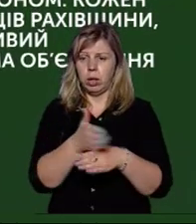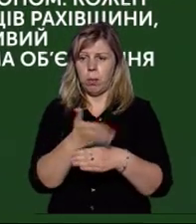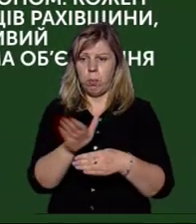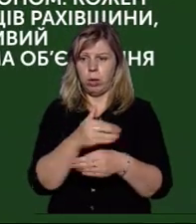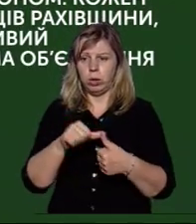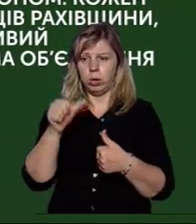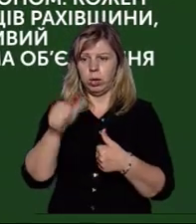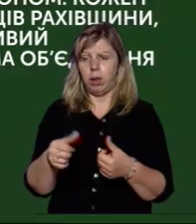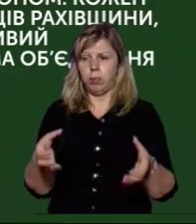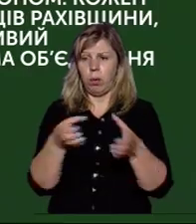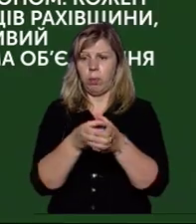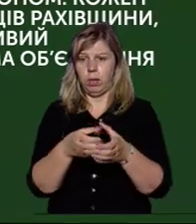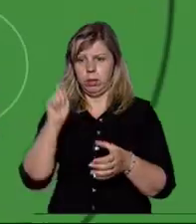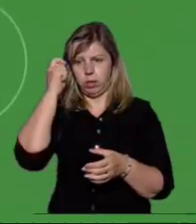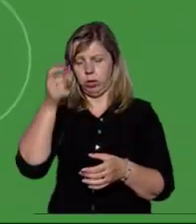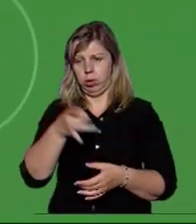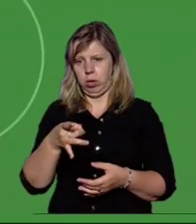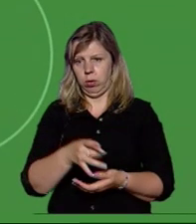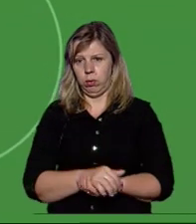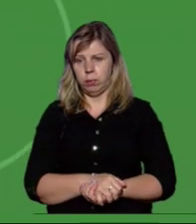зокрема, об'єднання сечівським районом.